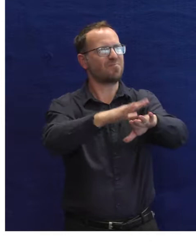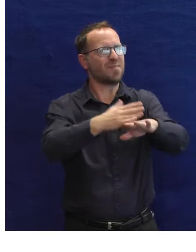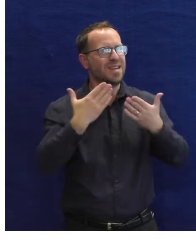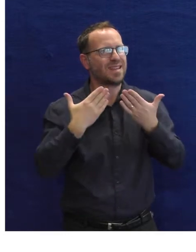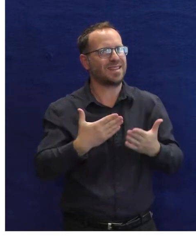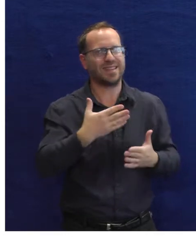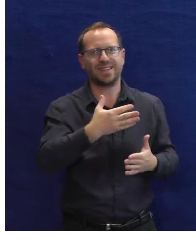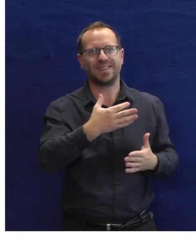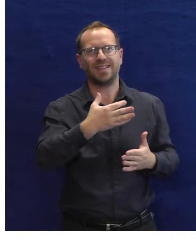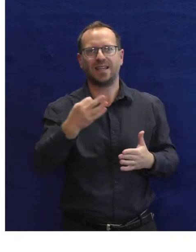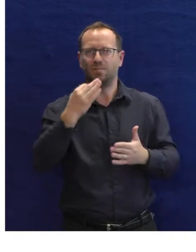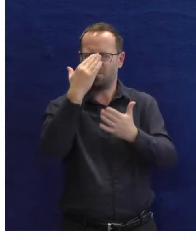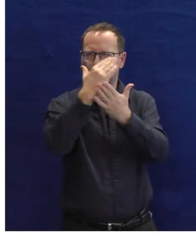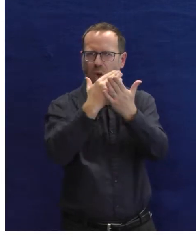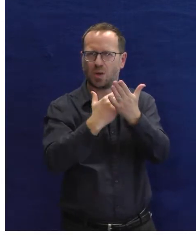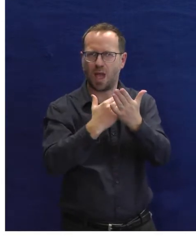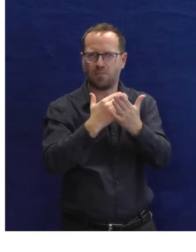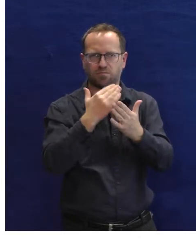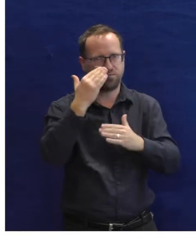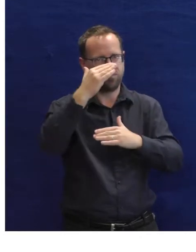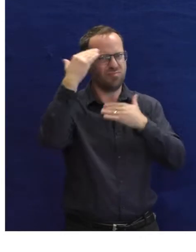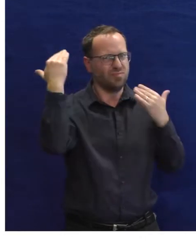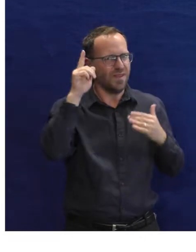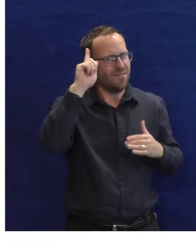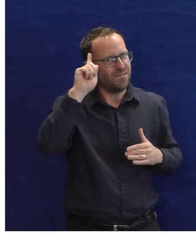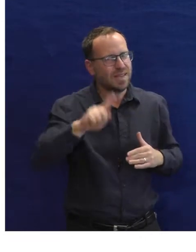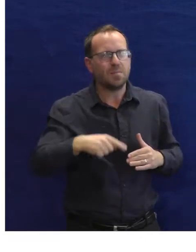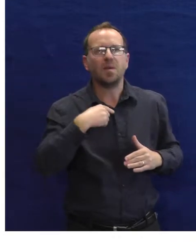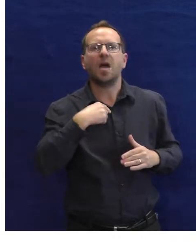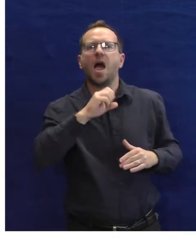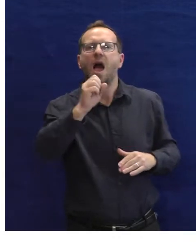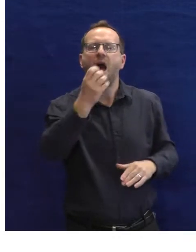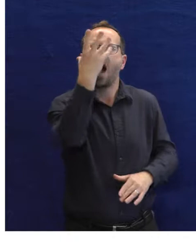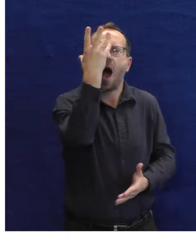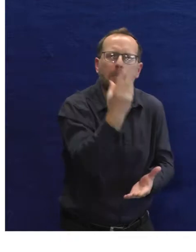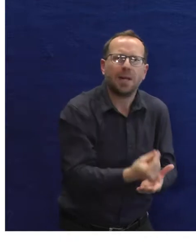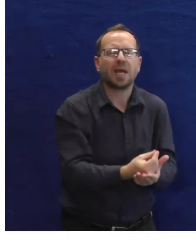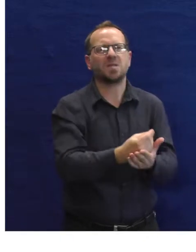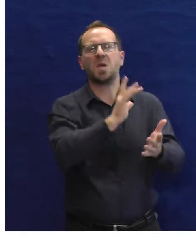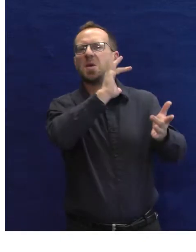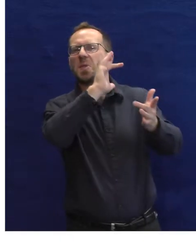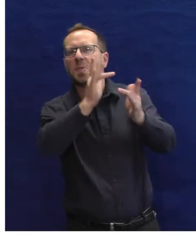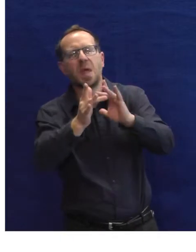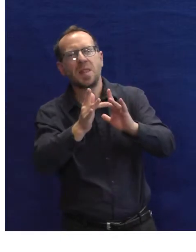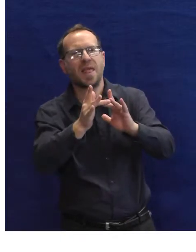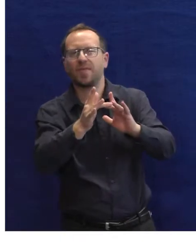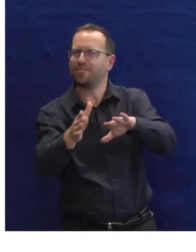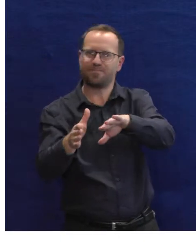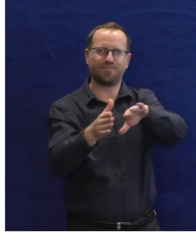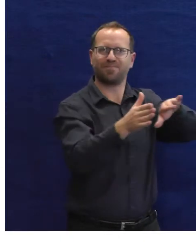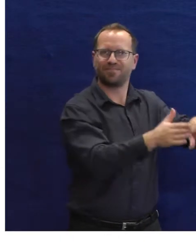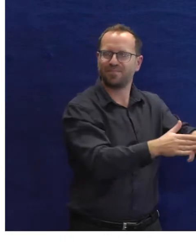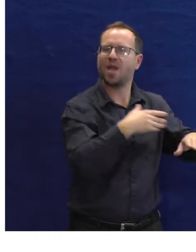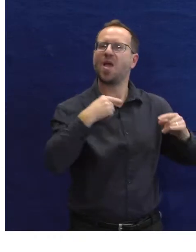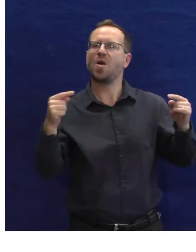opravdu s takovou hodně praktickou vzuvkou do dnešního odpoledního programu. Nespřístupňovali jsme ani aplikaci, ani web, ale